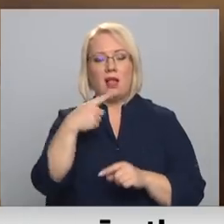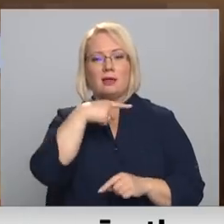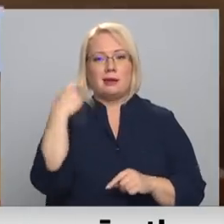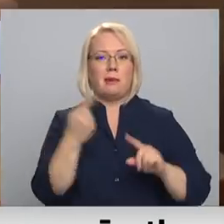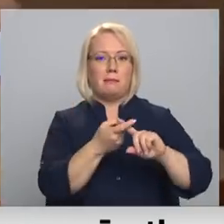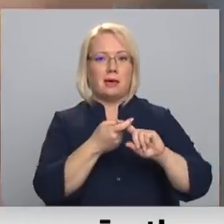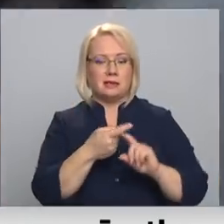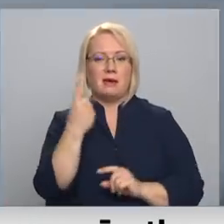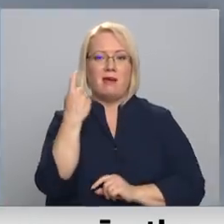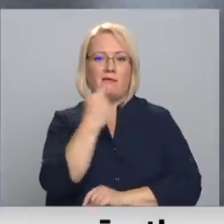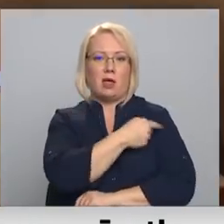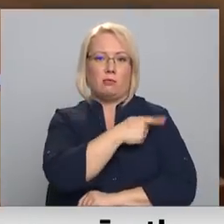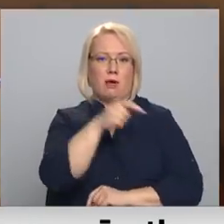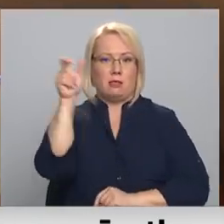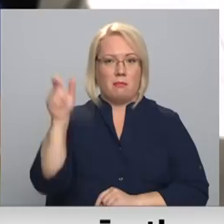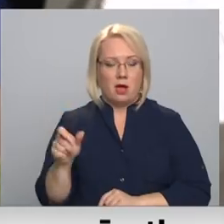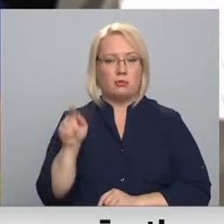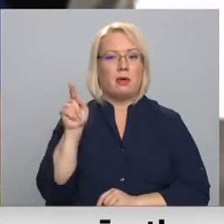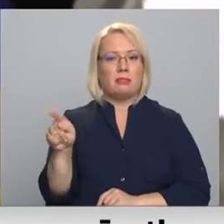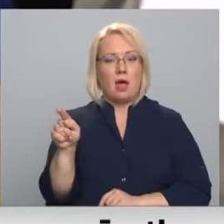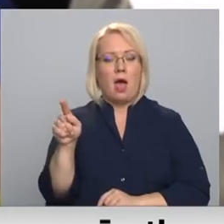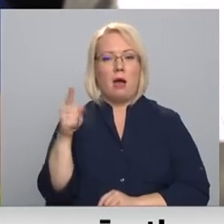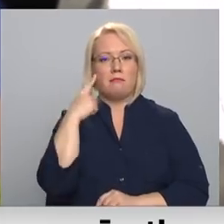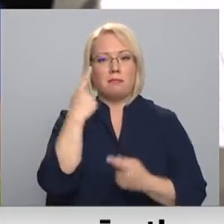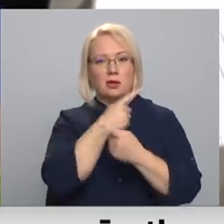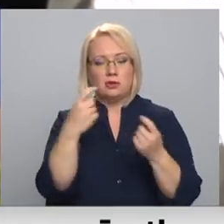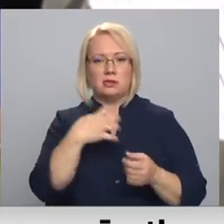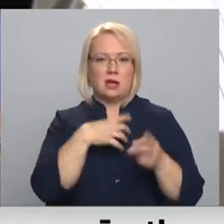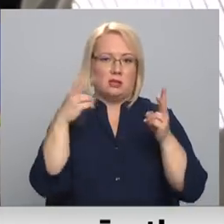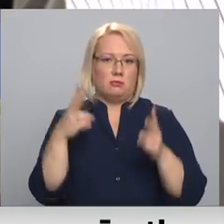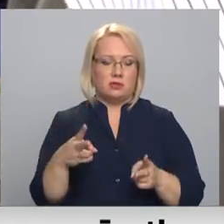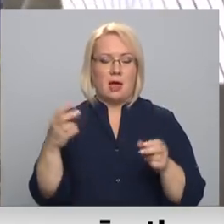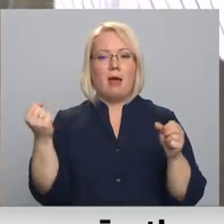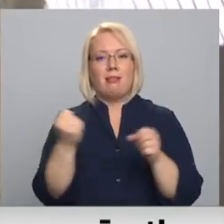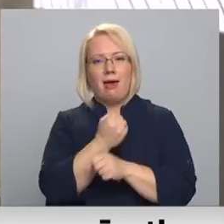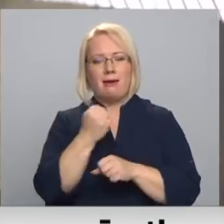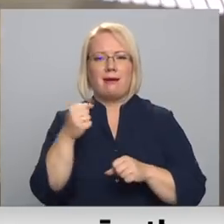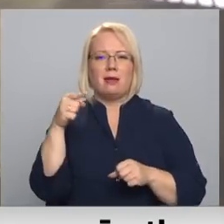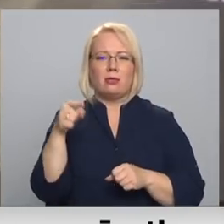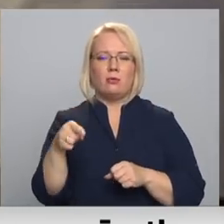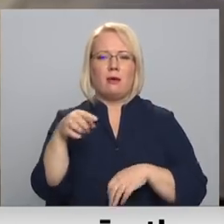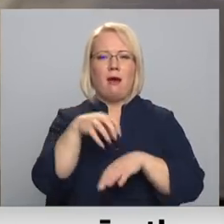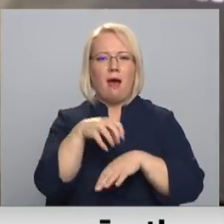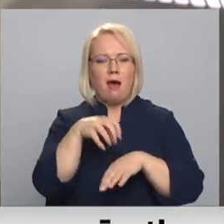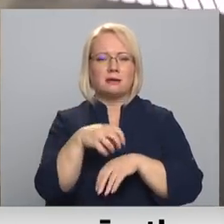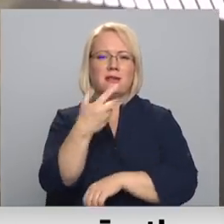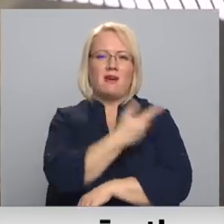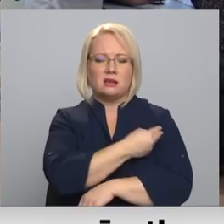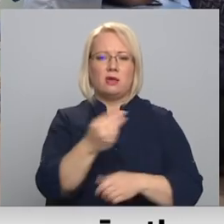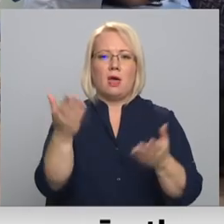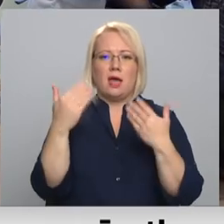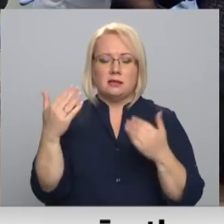piesaistīt vienu felčeri, taču viņa paziņojusi, saslimusi. Taču, lai gan praksē mediki vakcinē un uz to aicina,